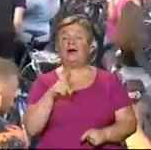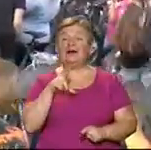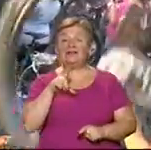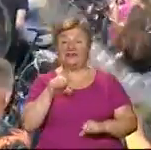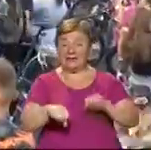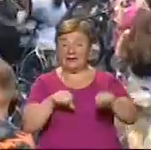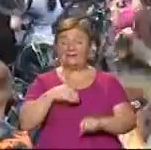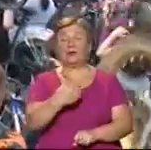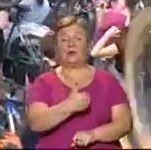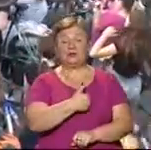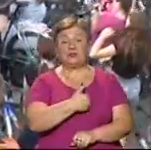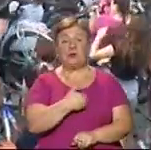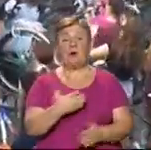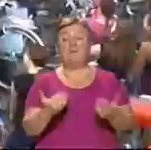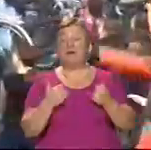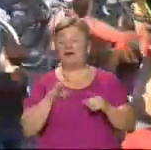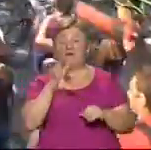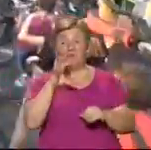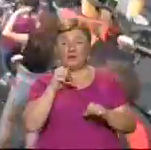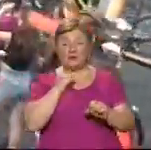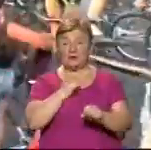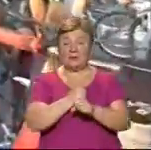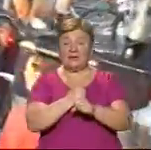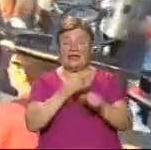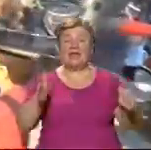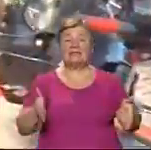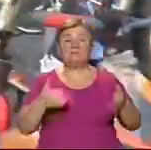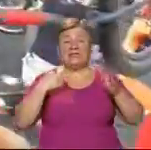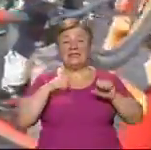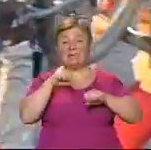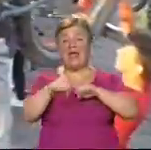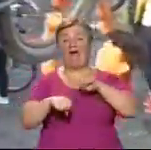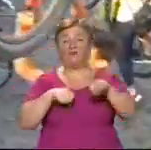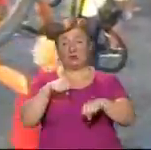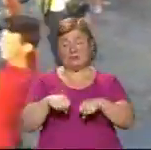початком заїзду учасники зробили спільне фото із піднятими велосипедами